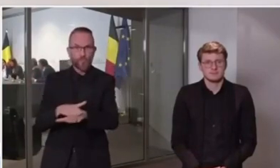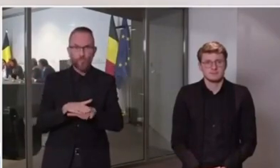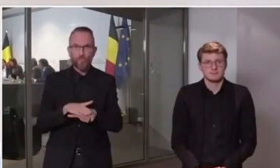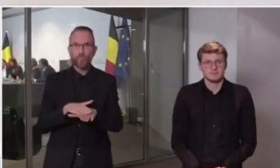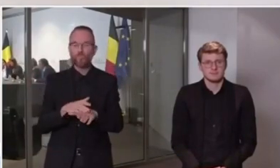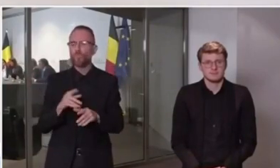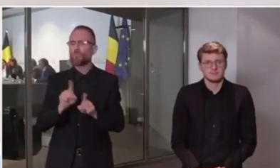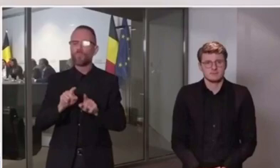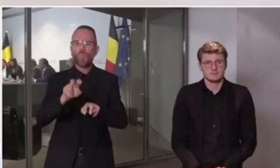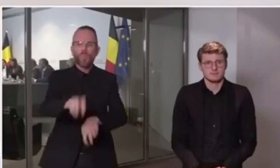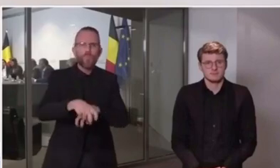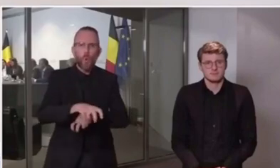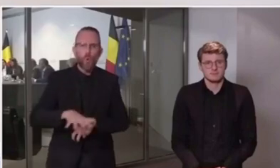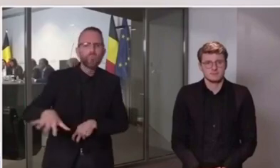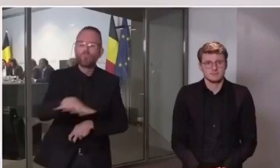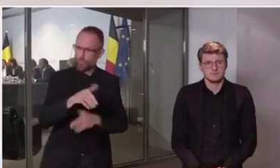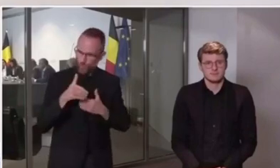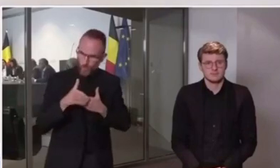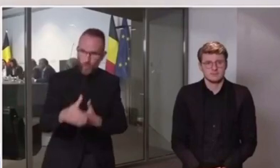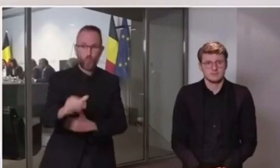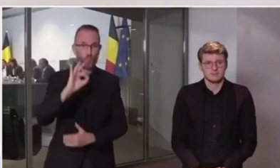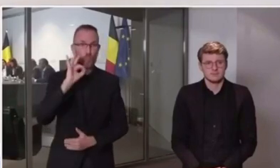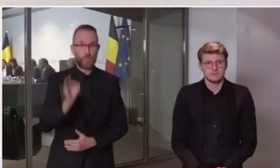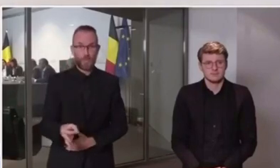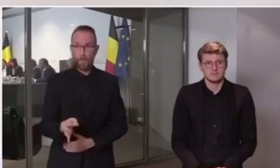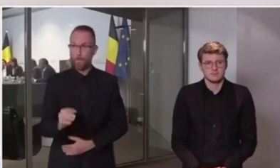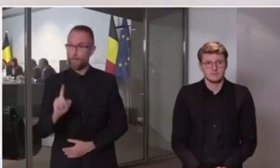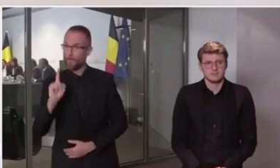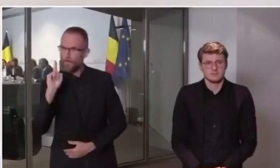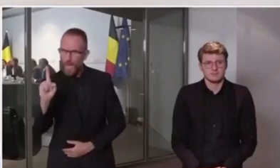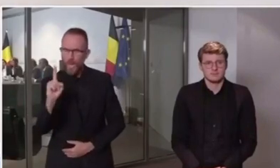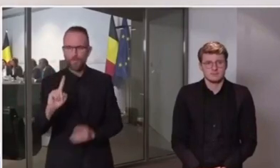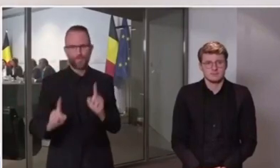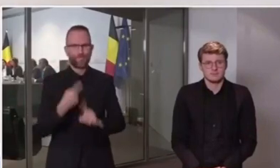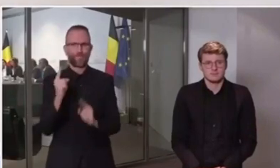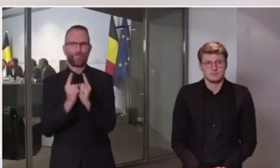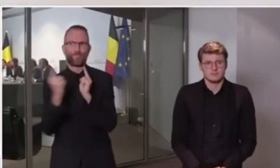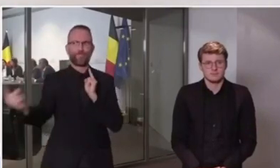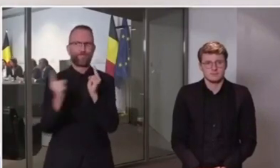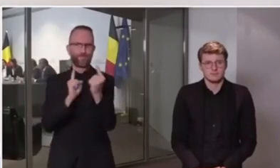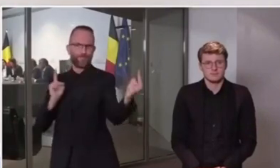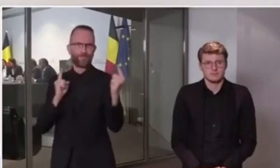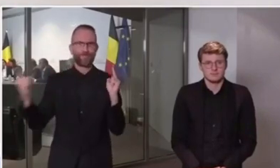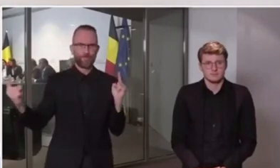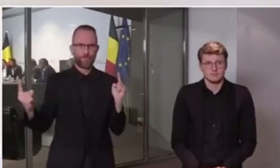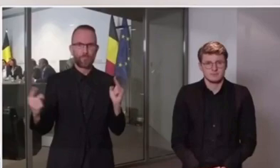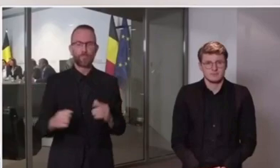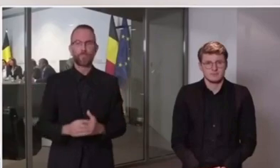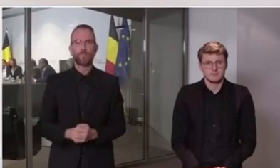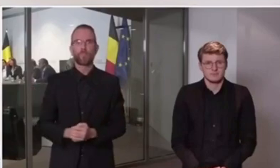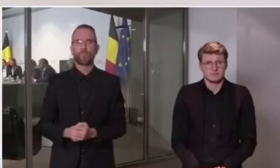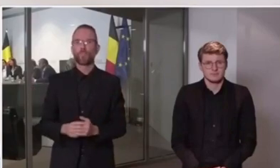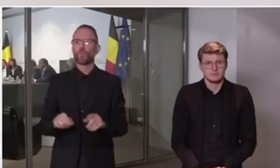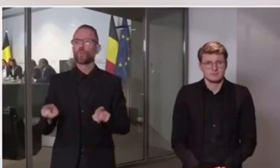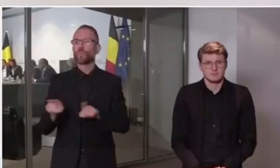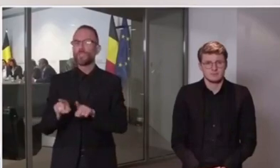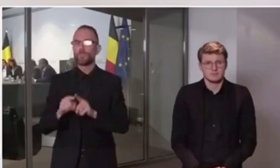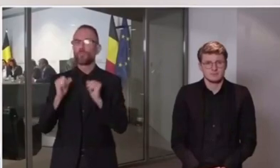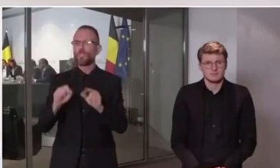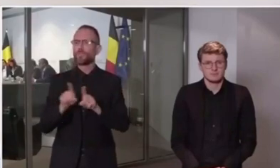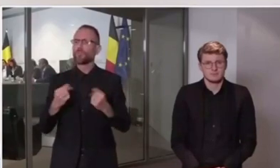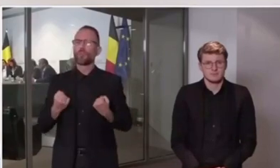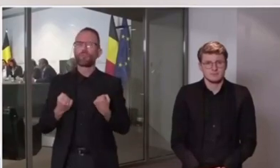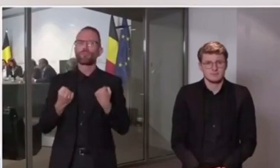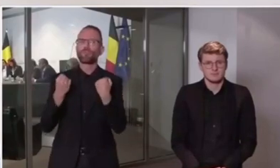menés à condition que les distances de sécurité soient respectées et qu'il n'est pas interdit non plus d'ouvrir les parcs à conteneurs.